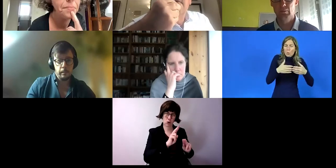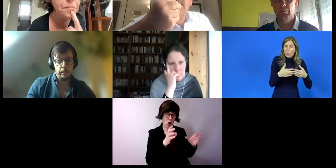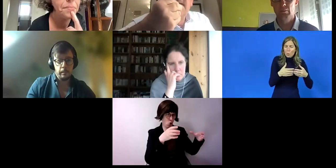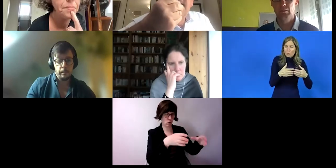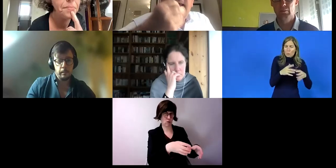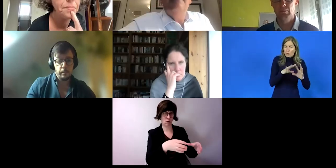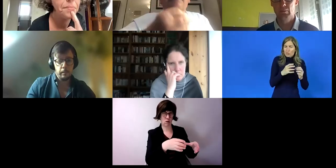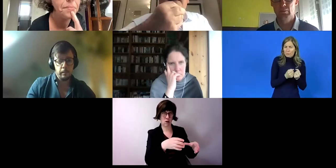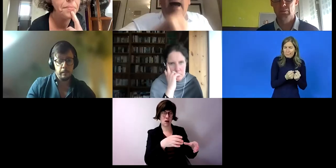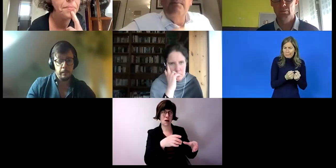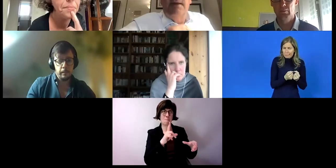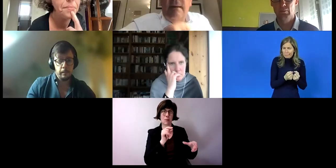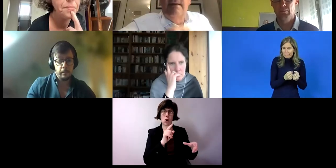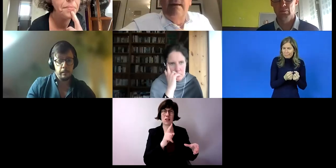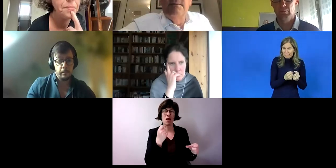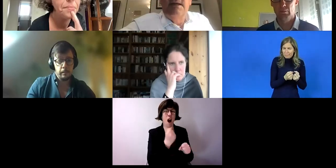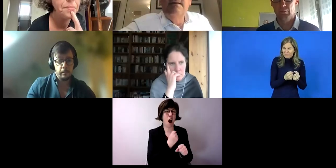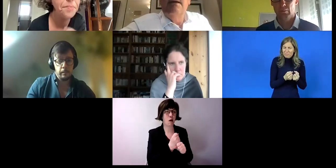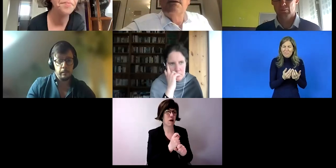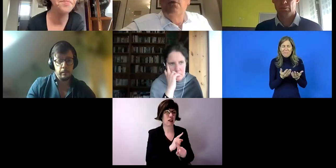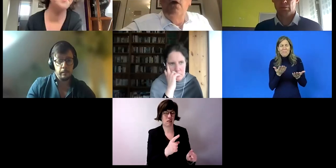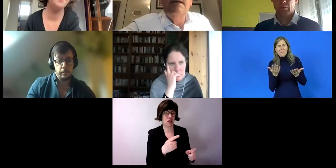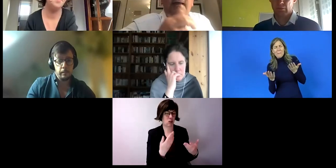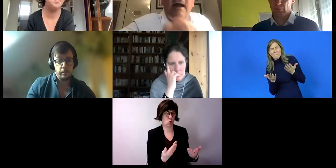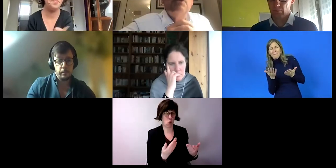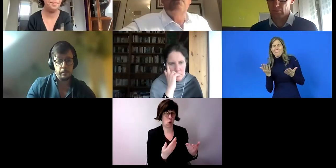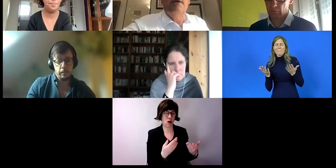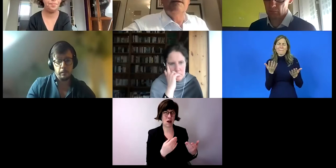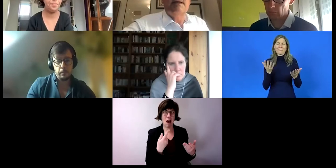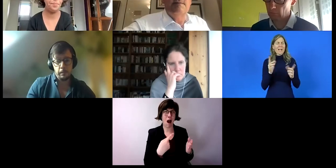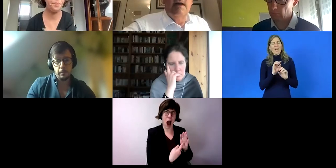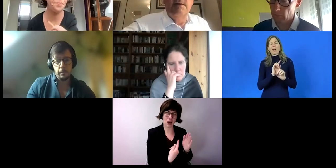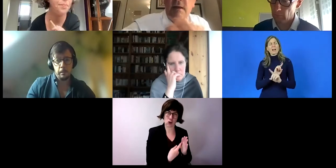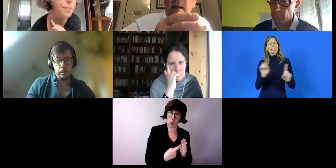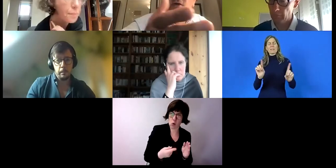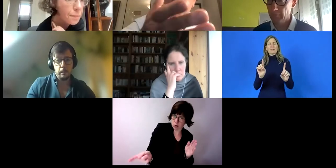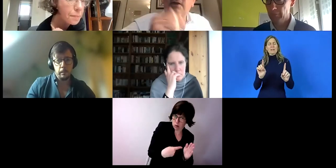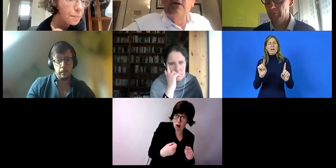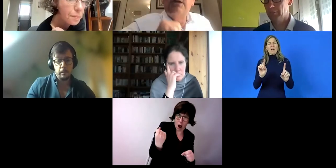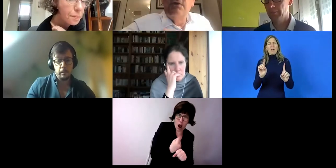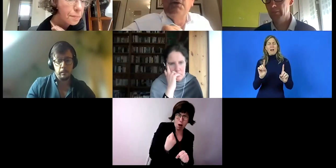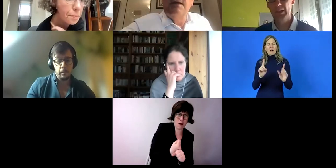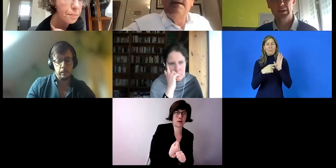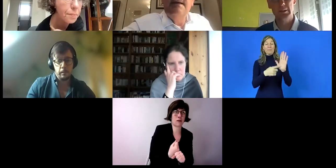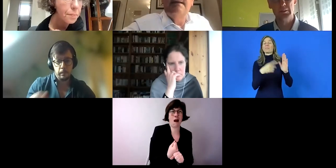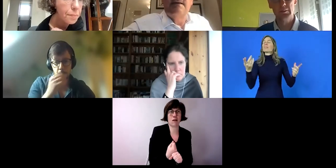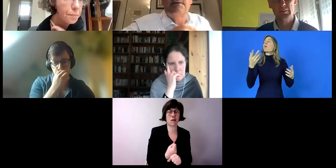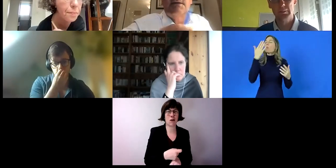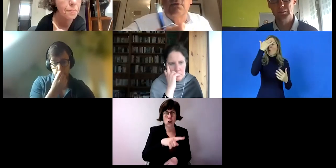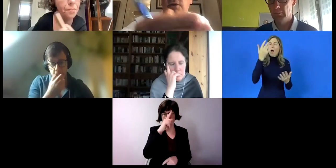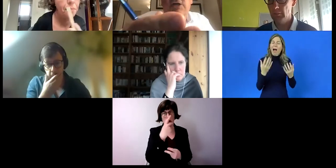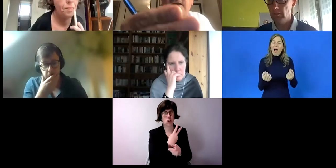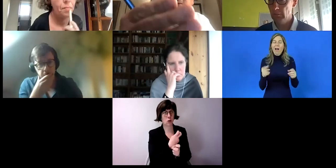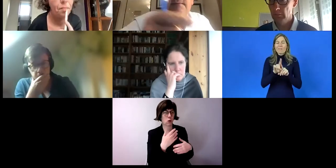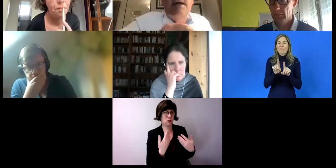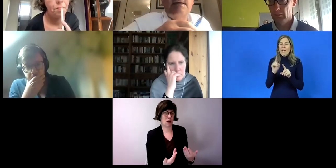man nicht arbeitet in dem Sinn, also wo auch nicht der Anspruch ist, dass man arbeitet. Und in Deutschland, Österreich ist das aber